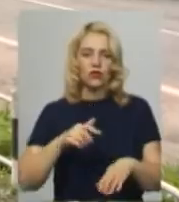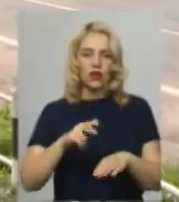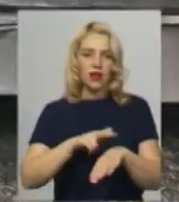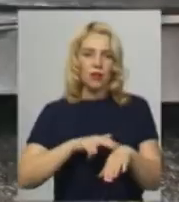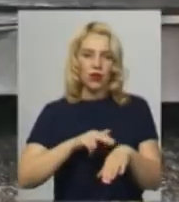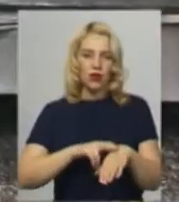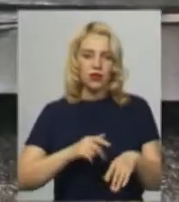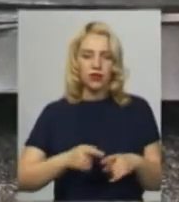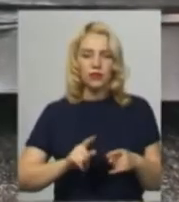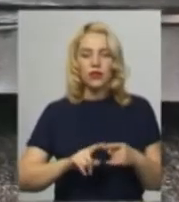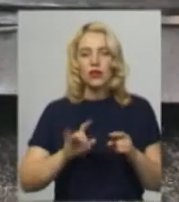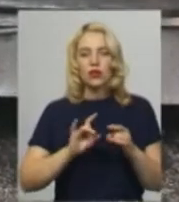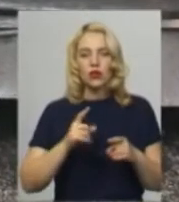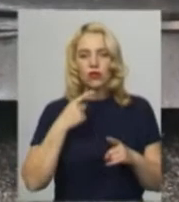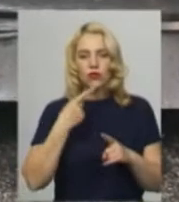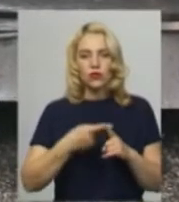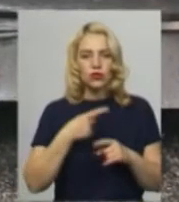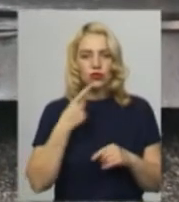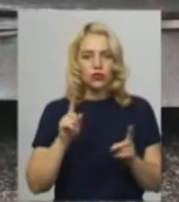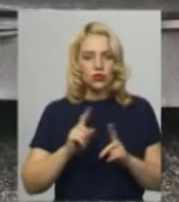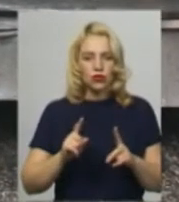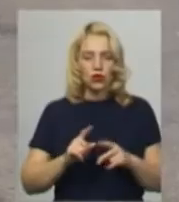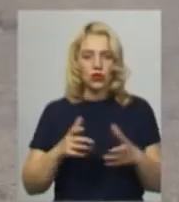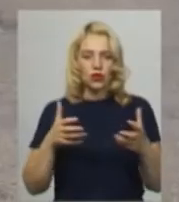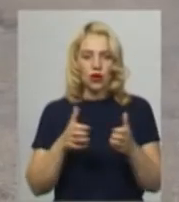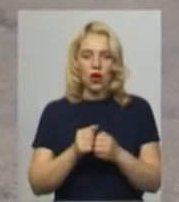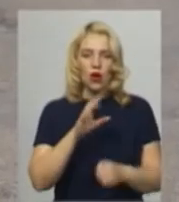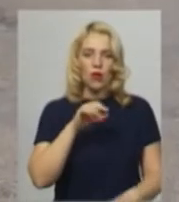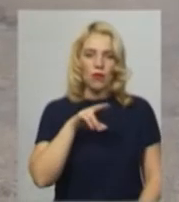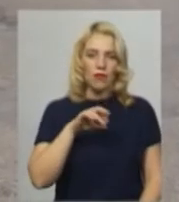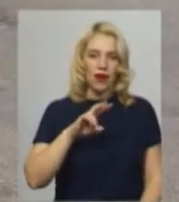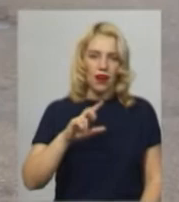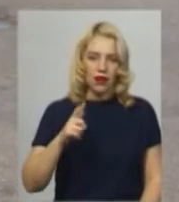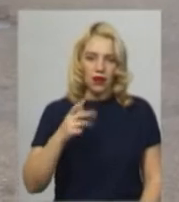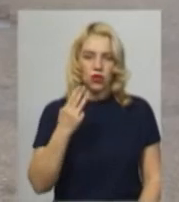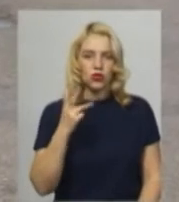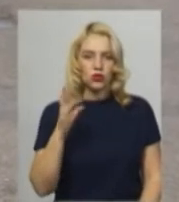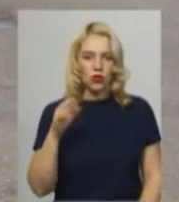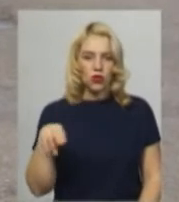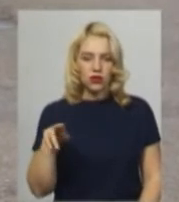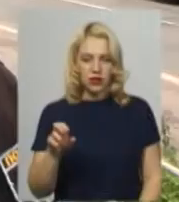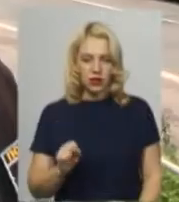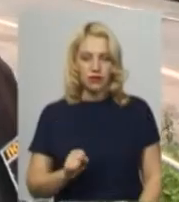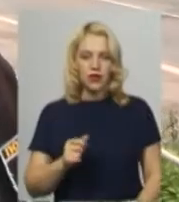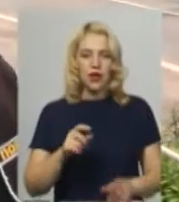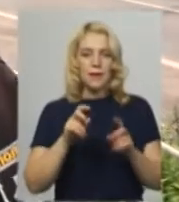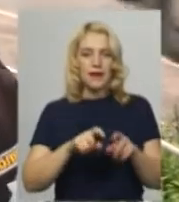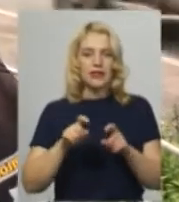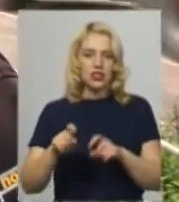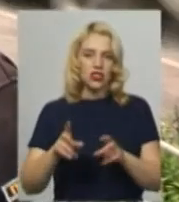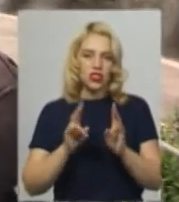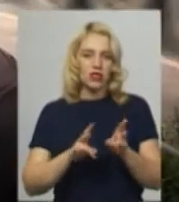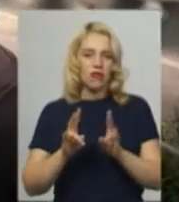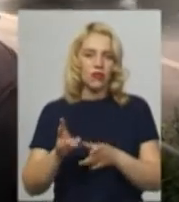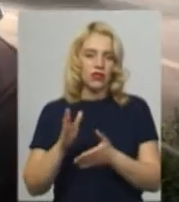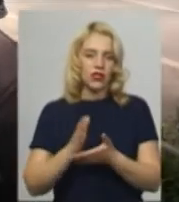Артем Потапкін. Додає, зіштовхнулися два автомобілі «Опель» і «Шкода». В результаті пасажири останньої травмувалися. Сьогодні